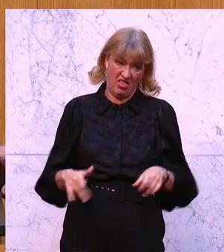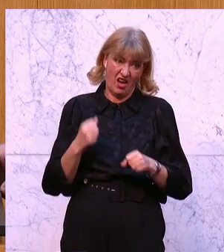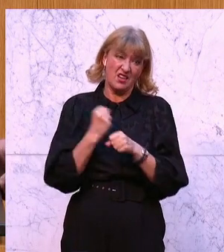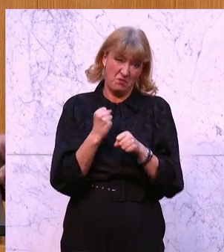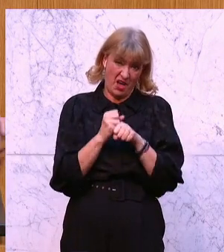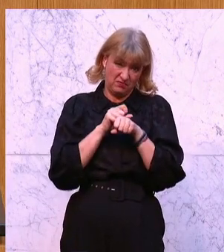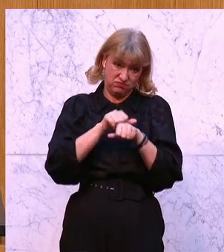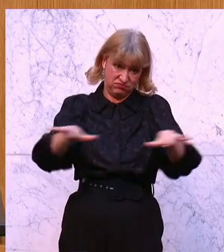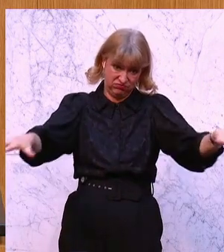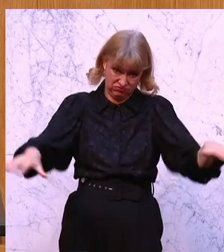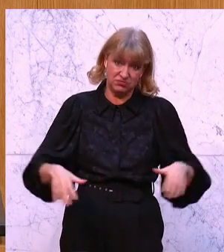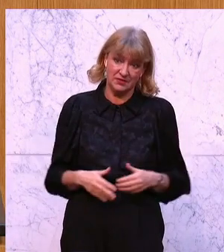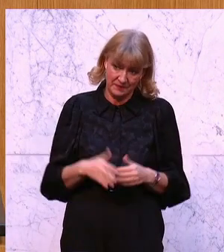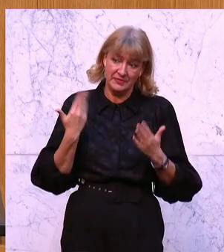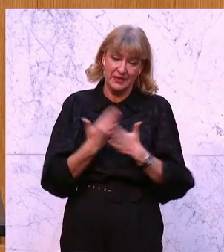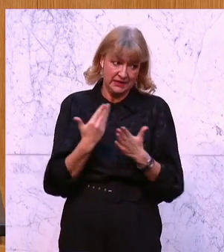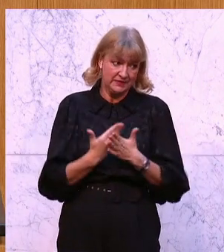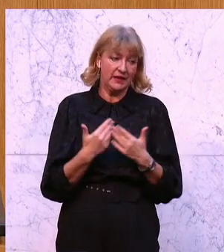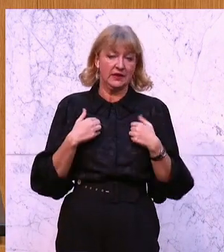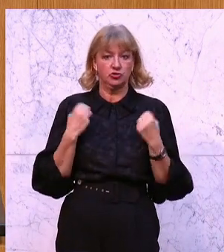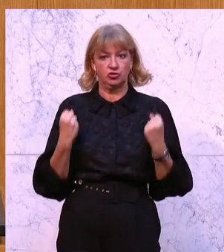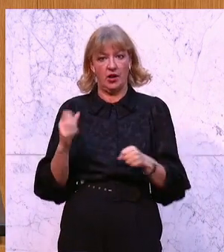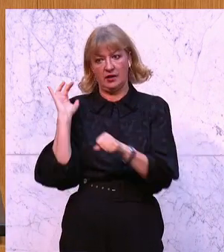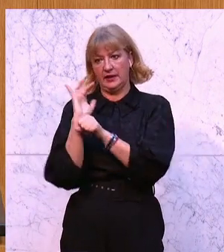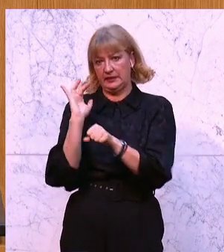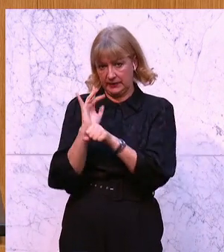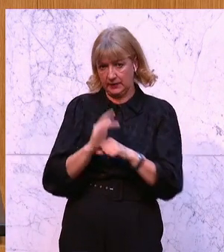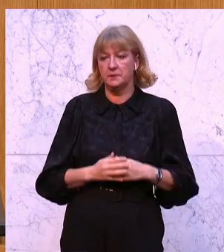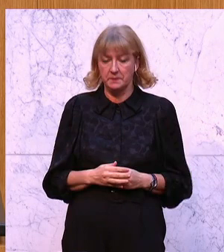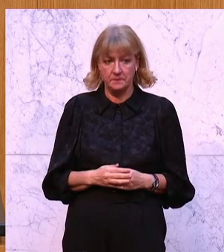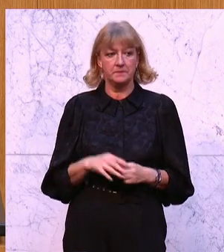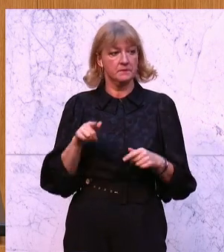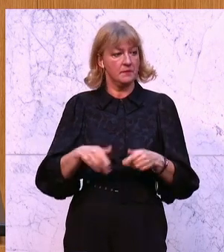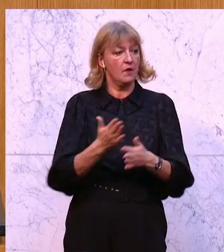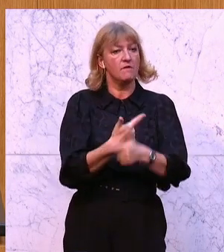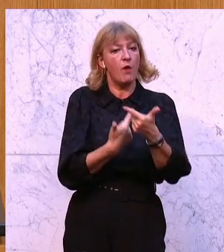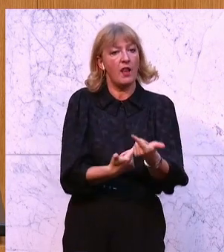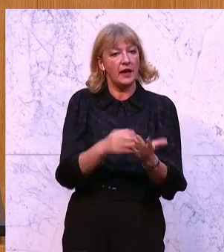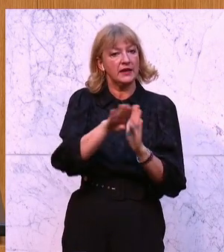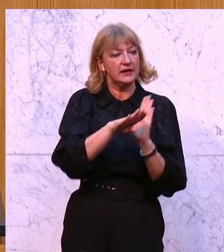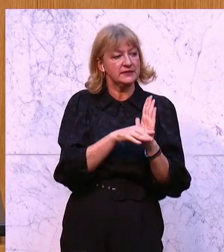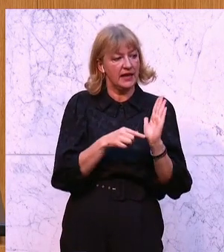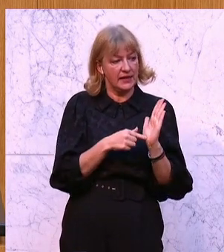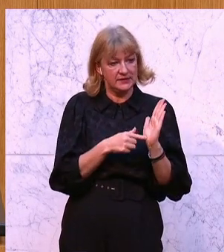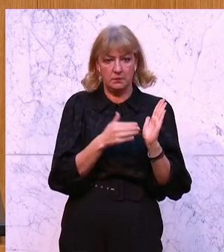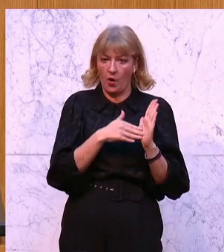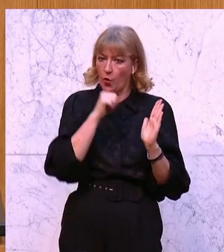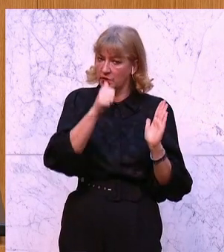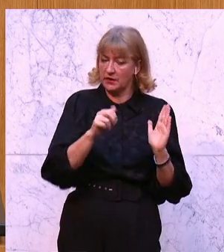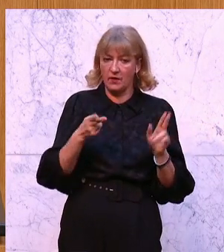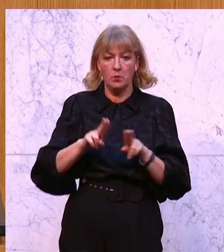Und das ist auch der Grund unserer massiven Kritik. Wir bräuchten heute diese Vorlage, dieses Gesetz nicht, wenn die Bundesregierung